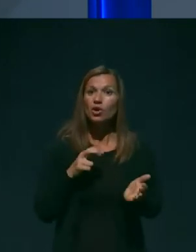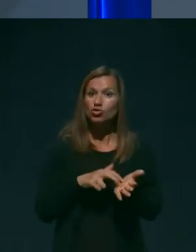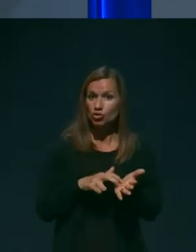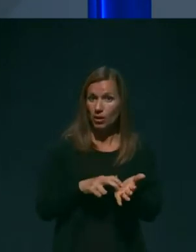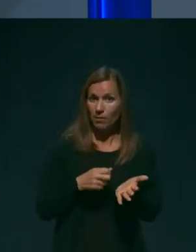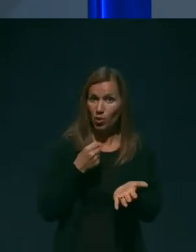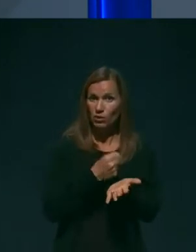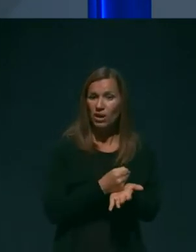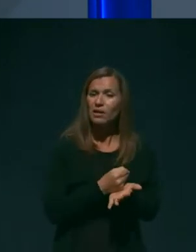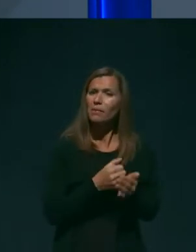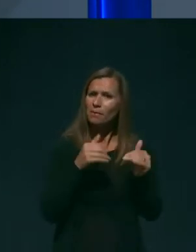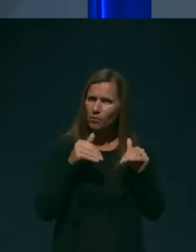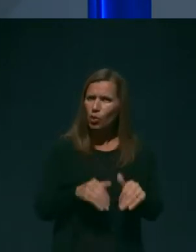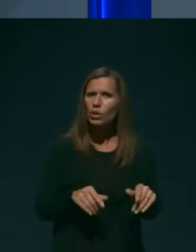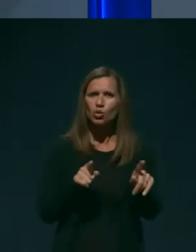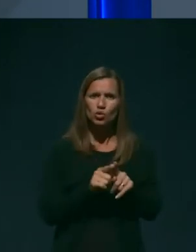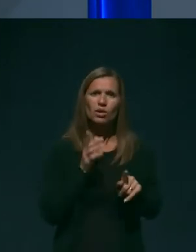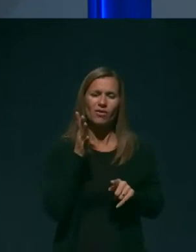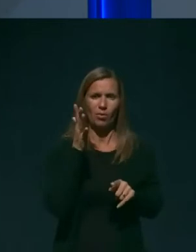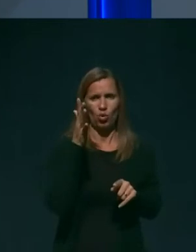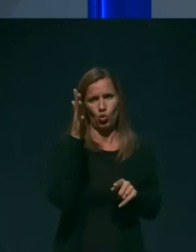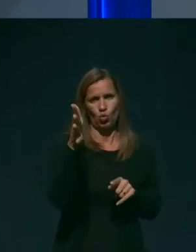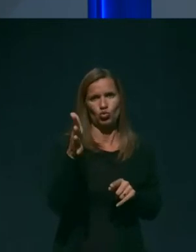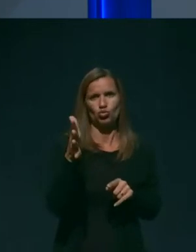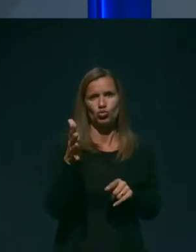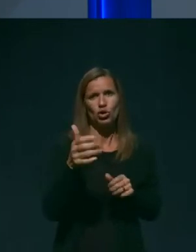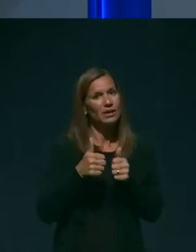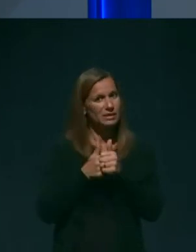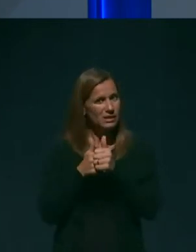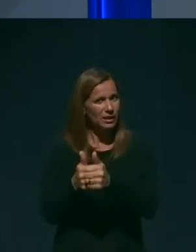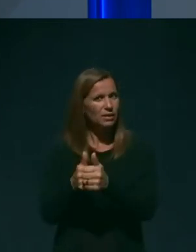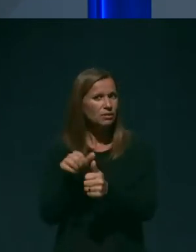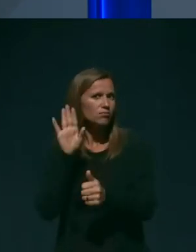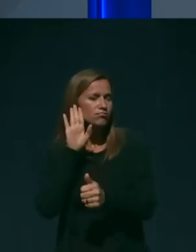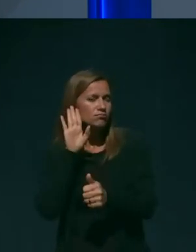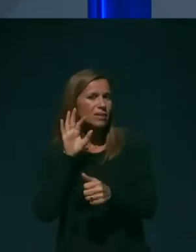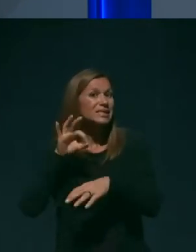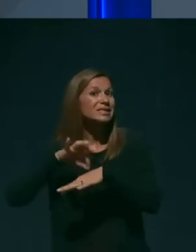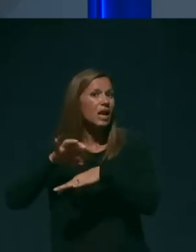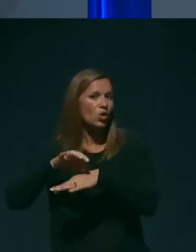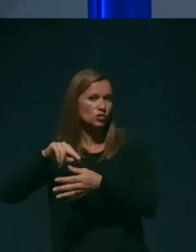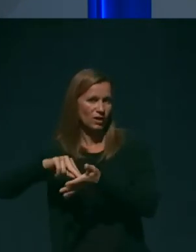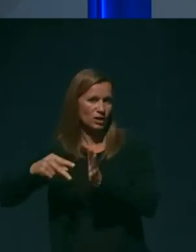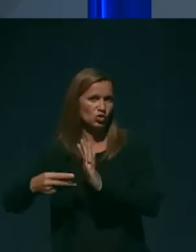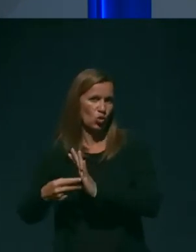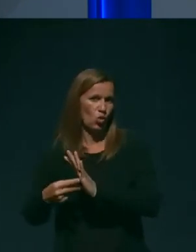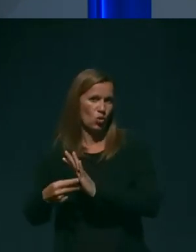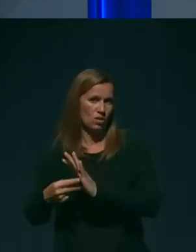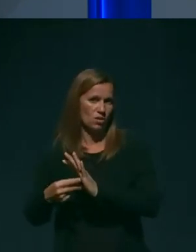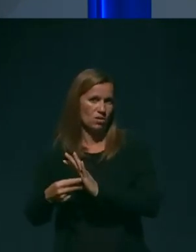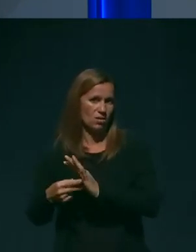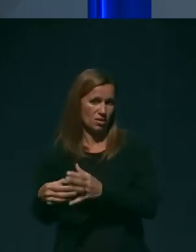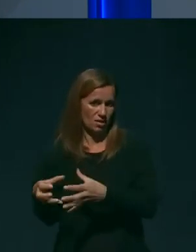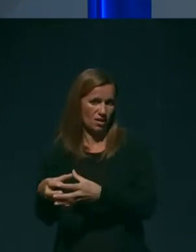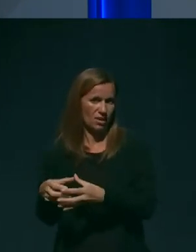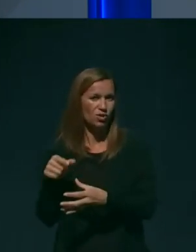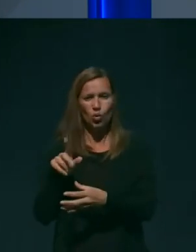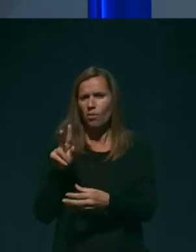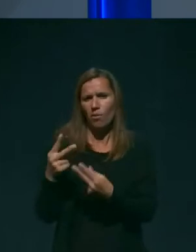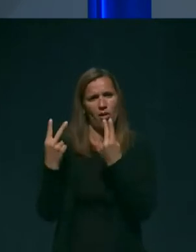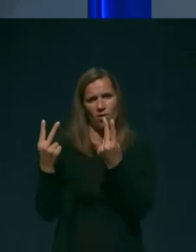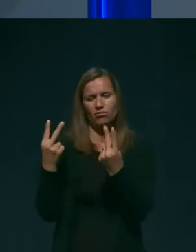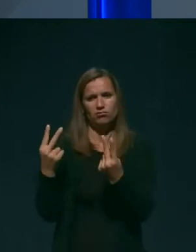da moramo tudi v bodoče slediti zdravstveni stroki, ki ima v tem procesu skoraj da ključno vlogo.